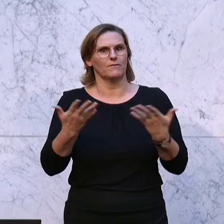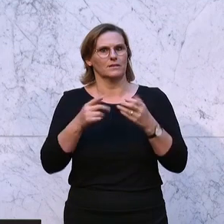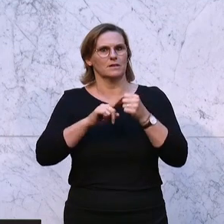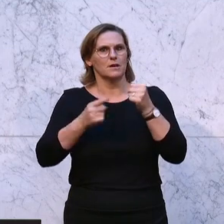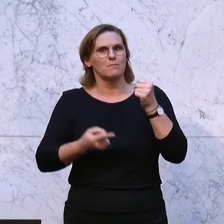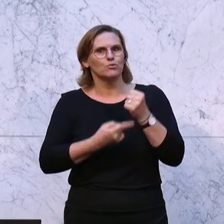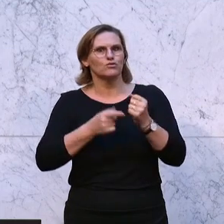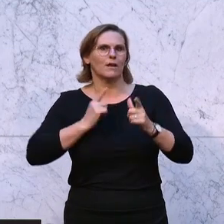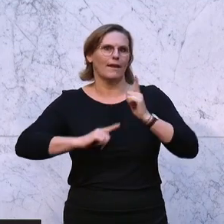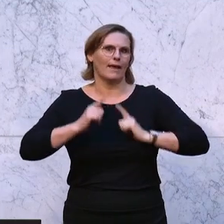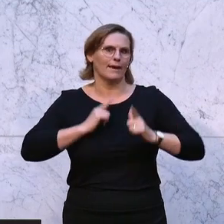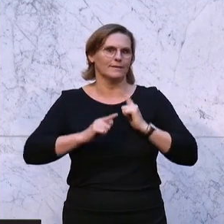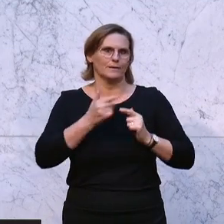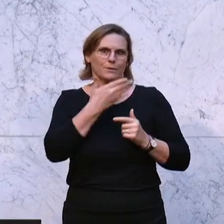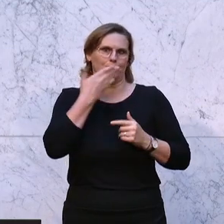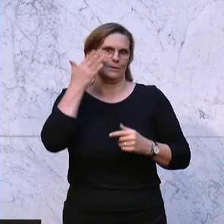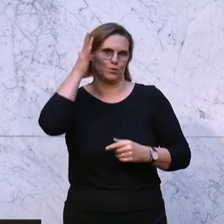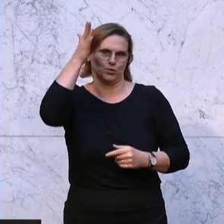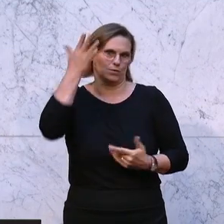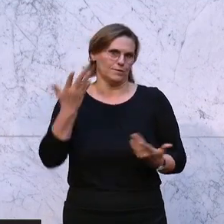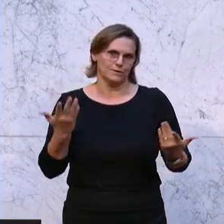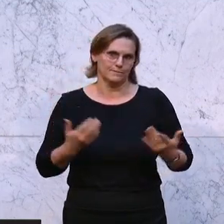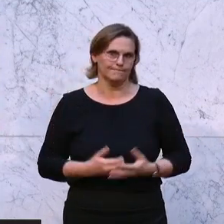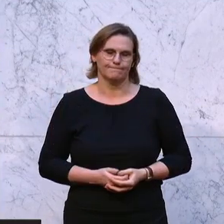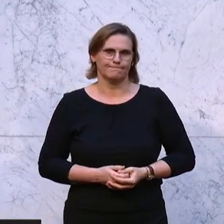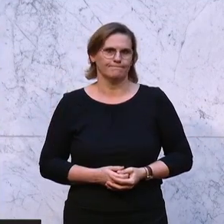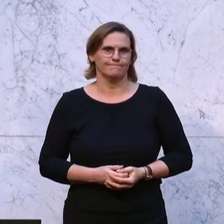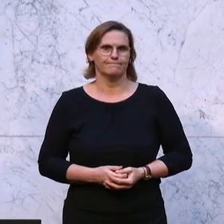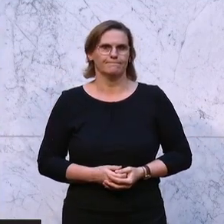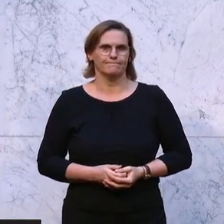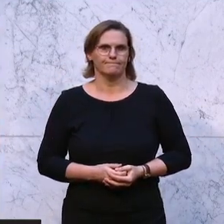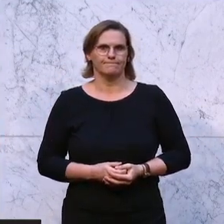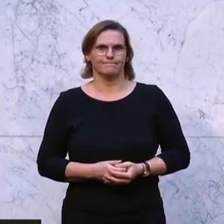leider ohne Zukunft. Applaus